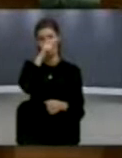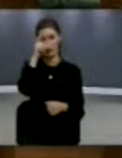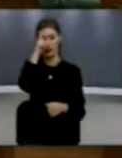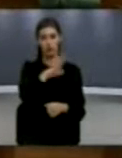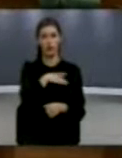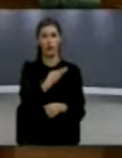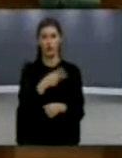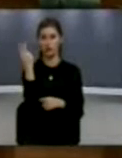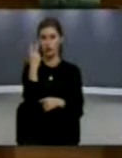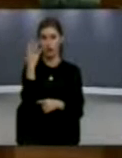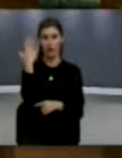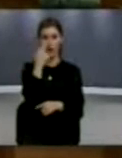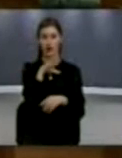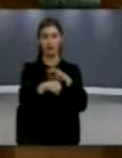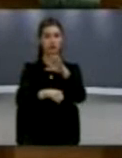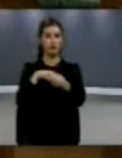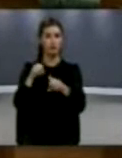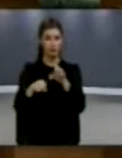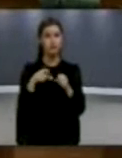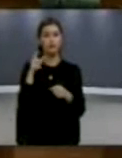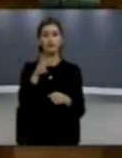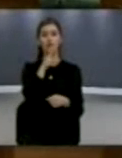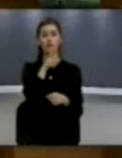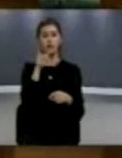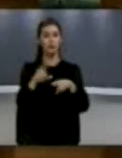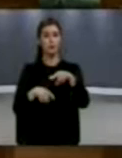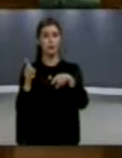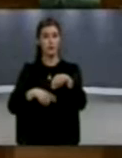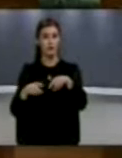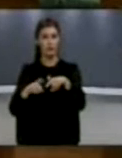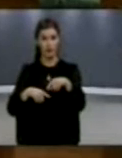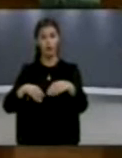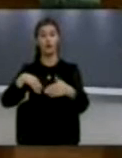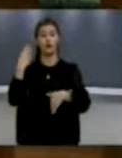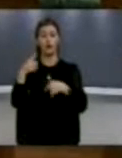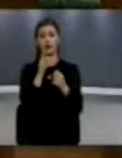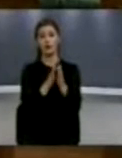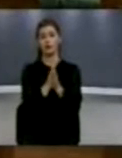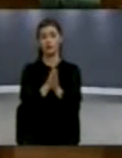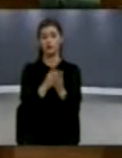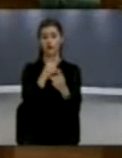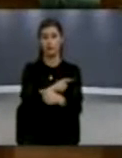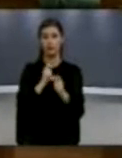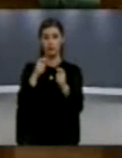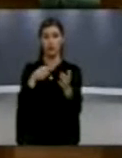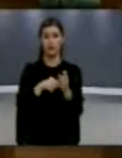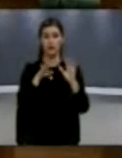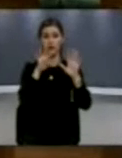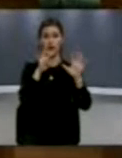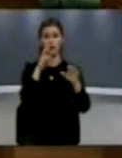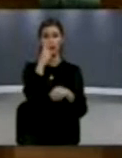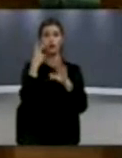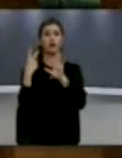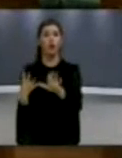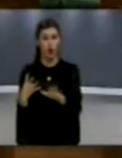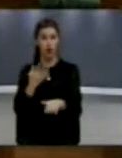qeveria e mbretri së ka tentuar të i privoj banorët nga e drejta e pronsis. Por, pas ankesës me 1929, Gjukata Supremi